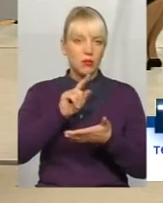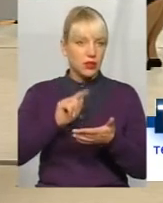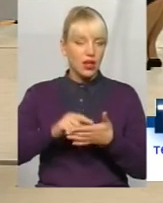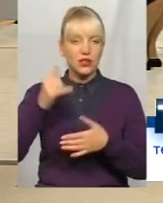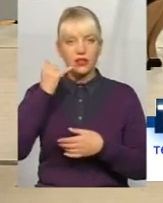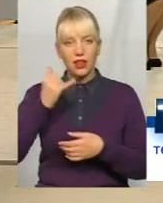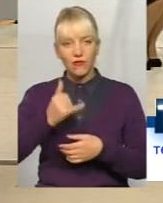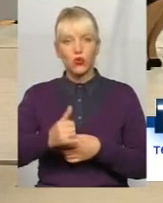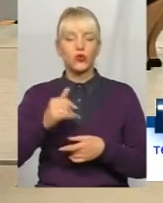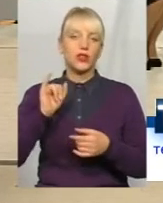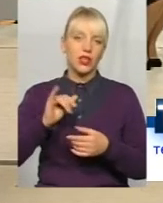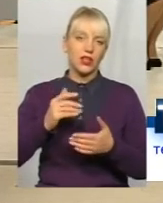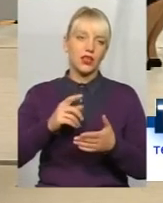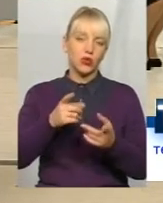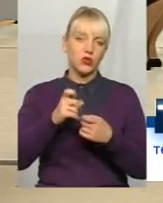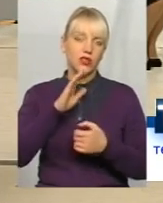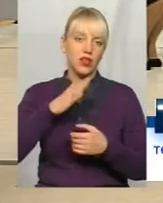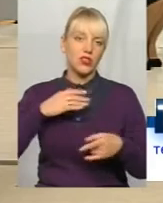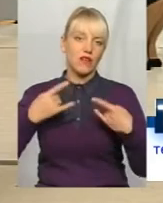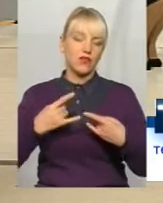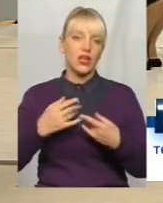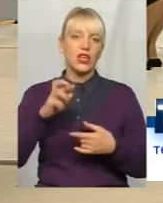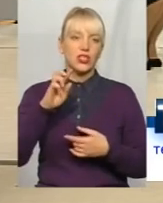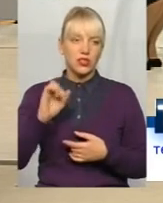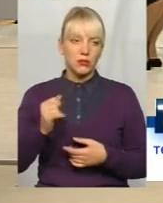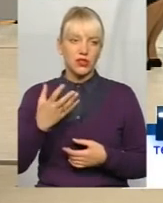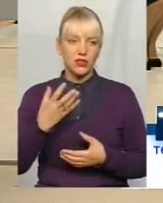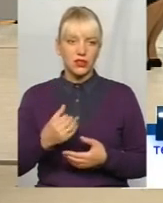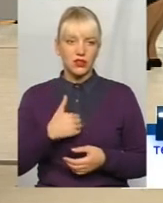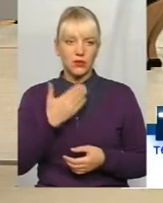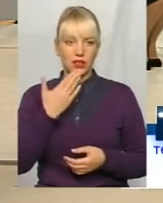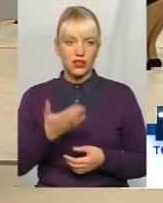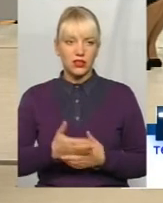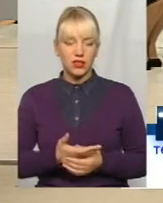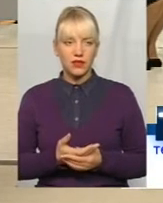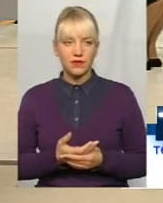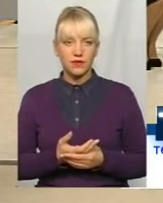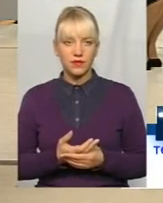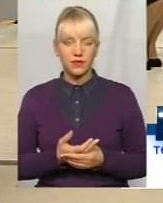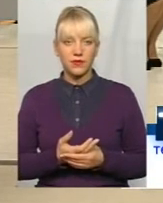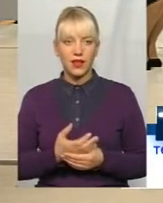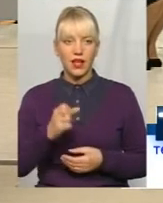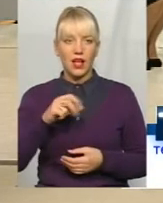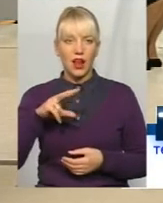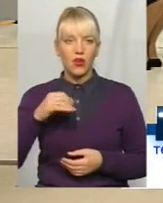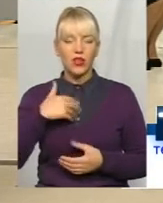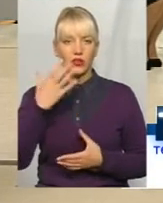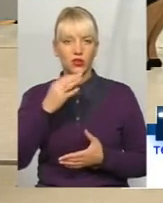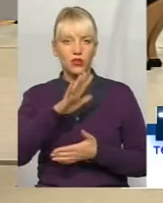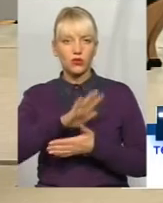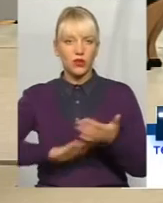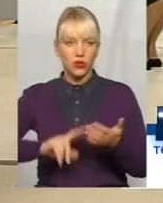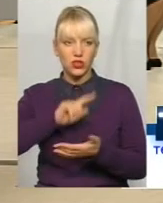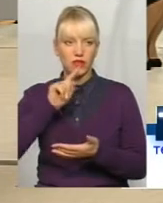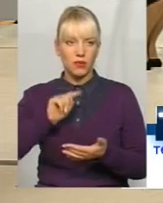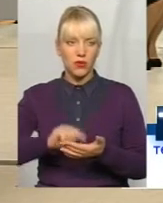долучайте з нашого ефіру. я б ви ще також хотіла, пані Віра, скажіть... Я хочу продовжити питання. Давайте.